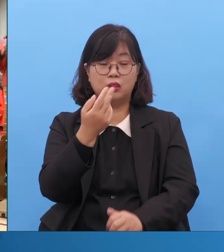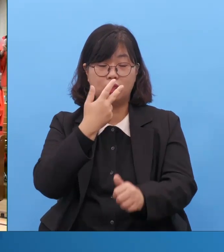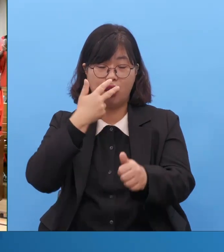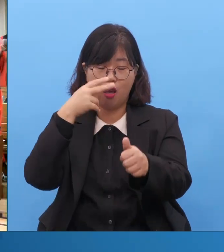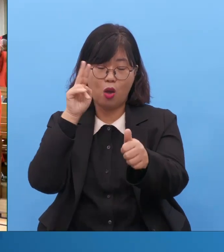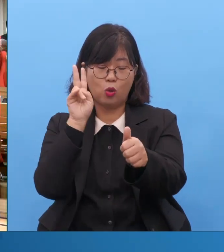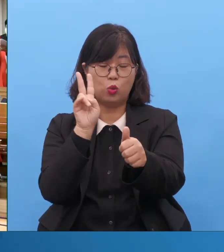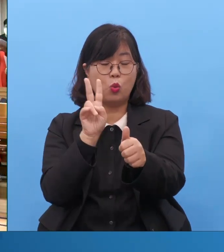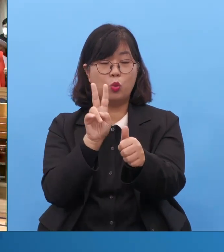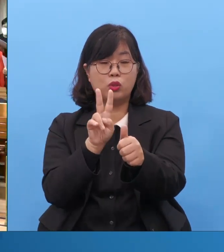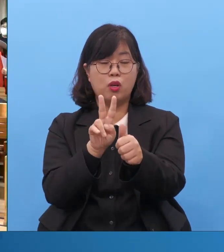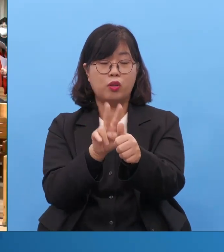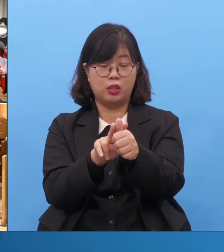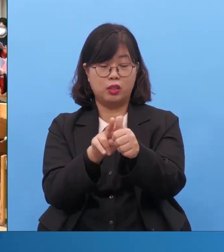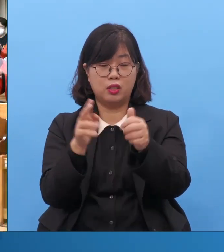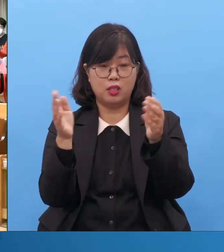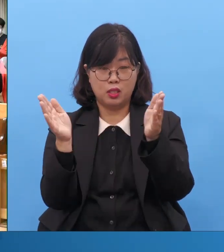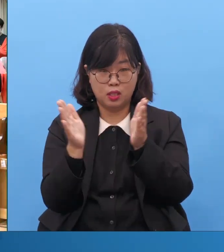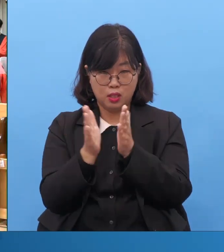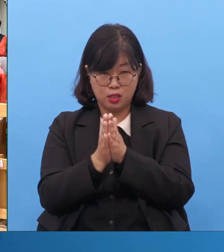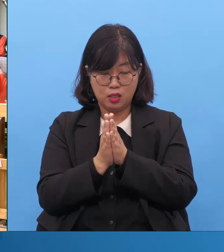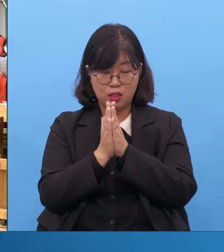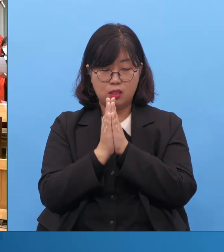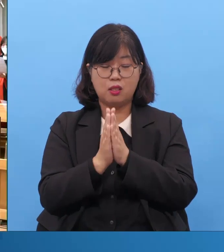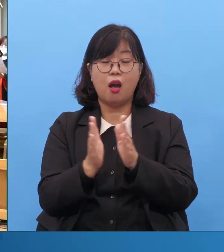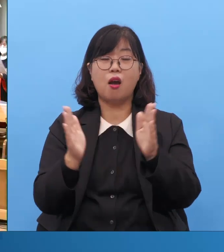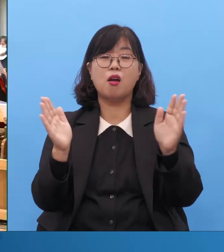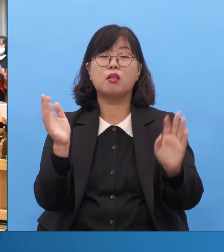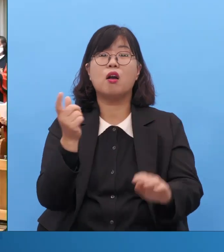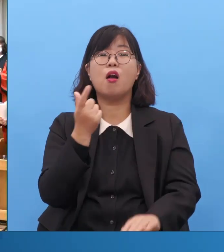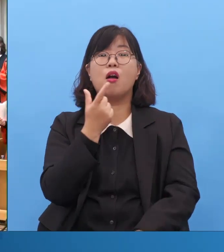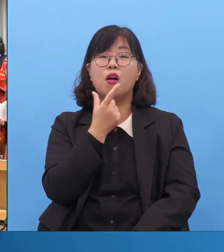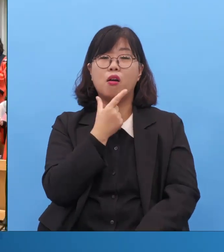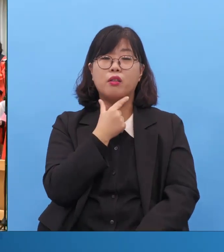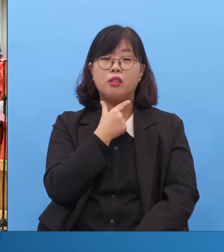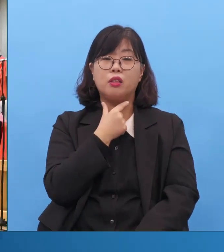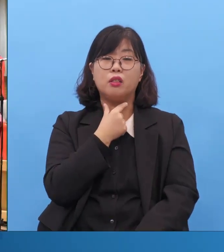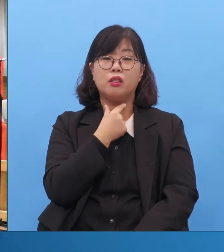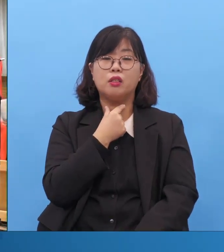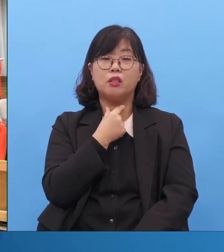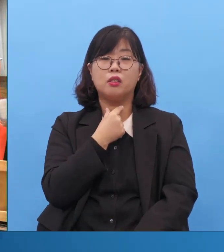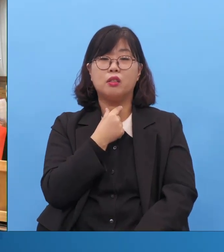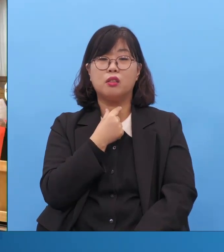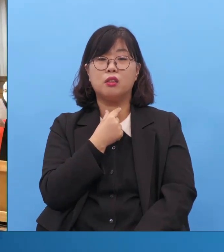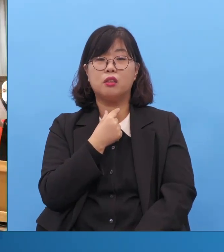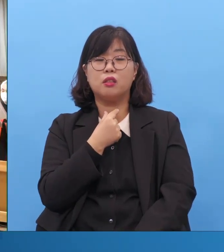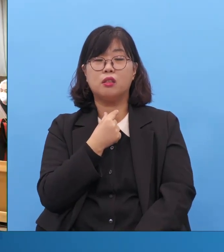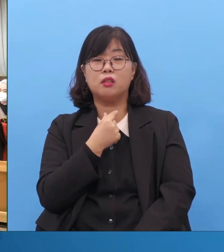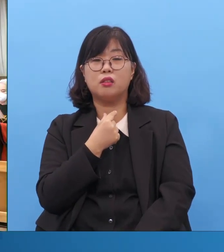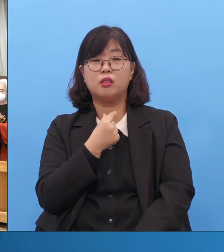절대만이 도전을 시작하니